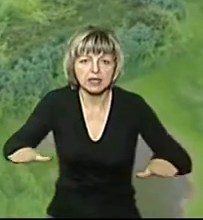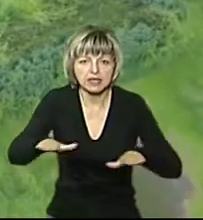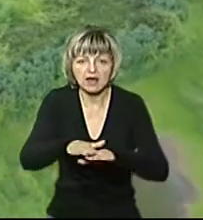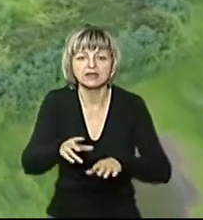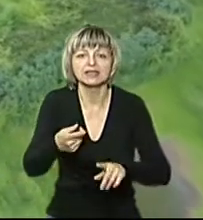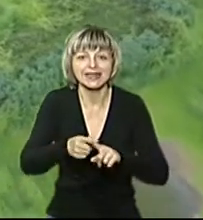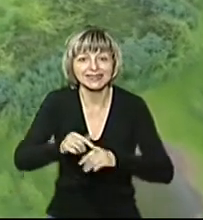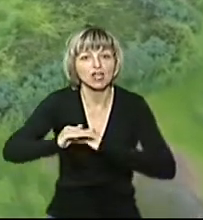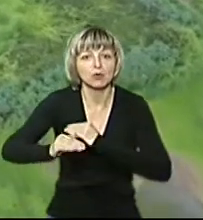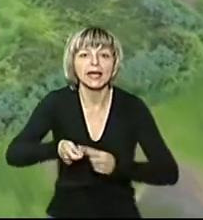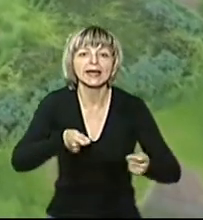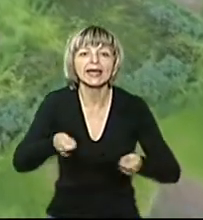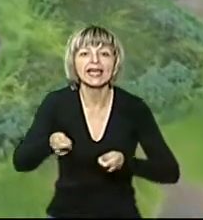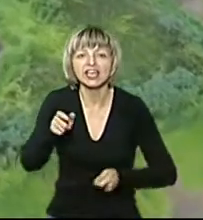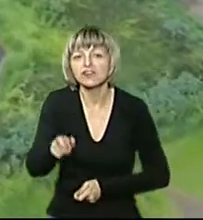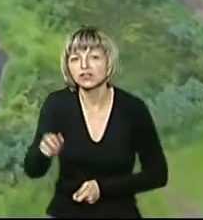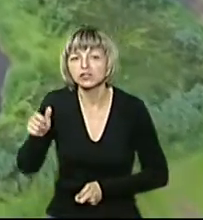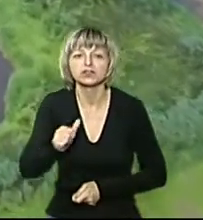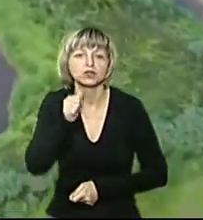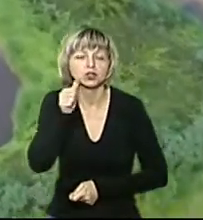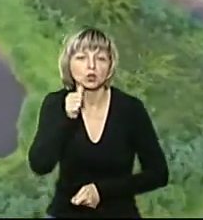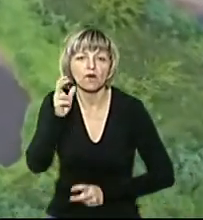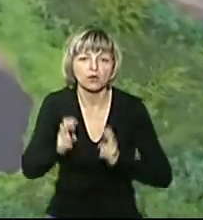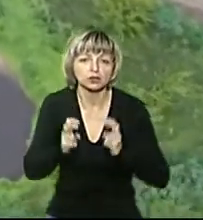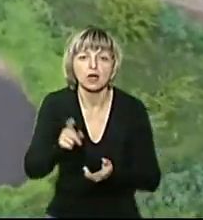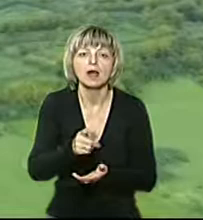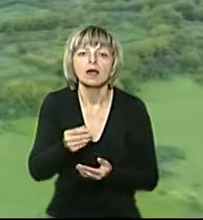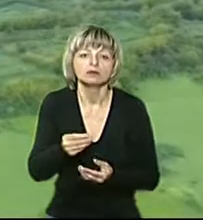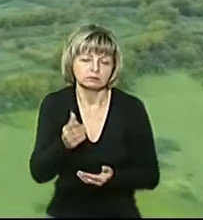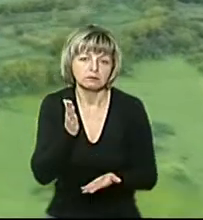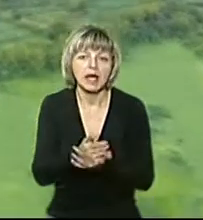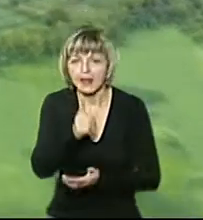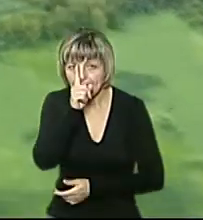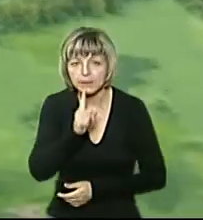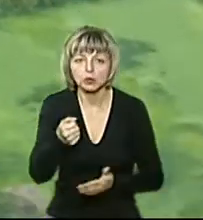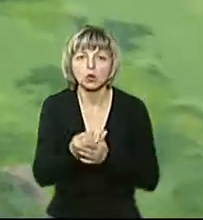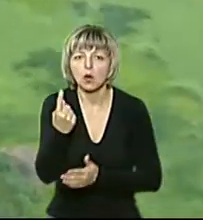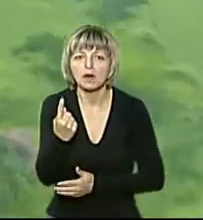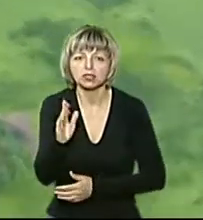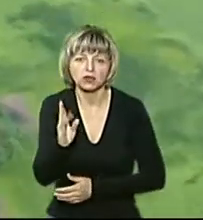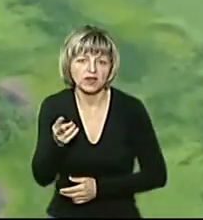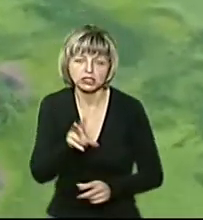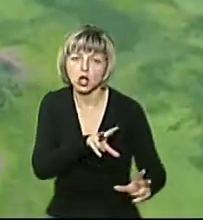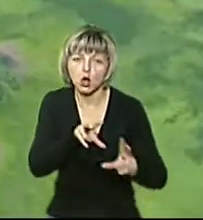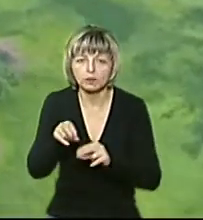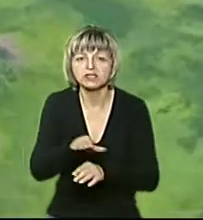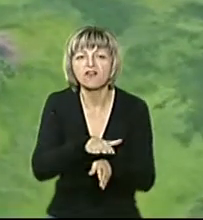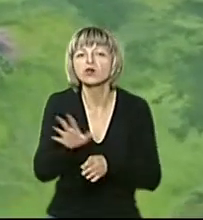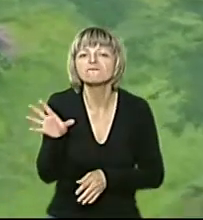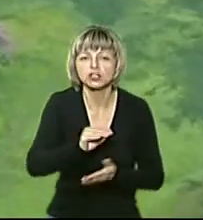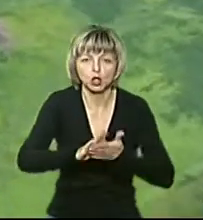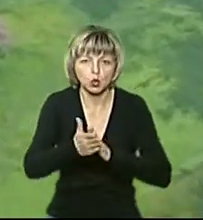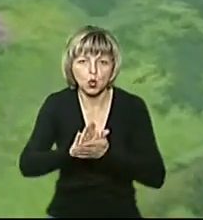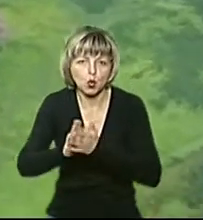фільтраційних полях керівництво Гнідавського цукрового заводу має місяць. До першого вересня обіцяють виконати усі умови.